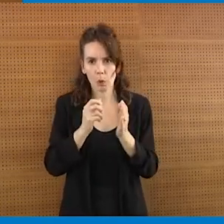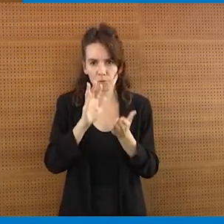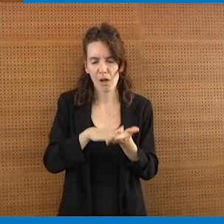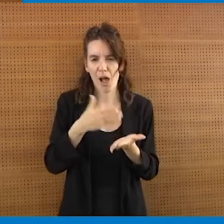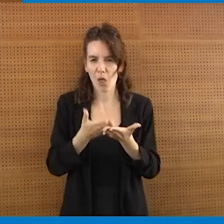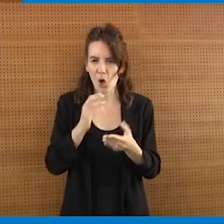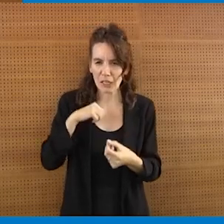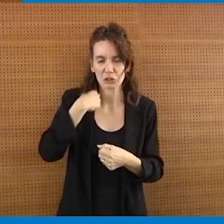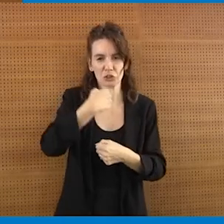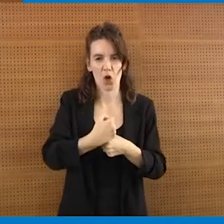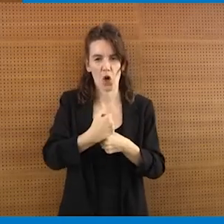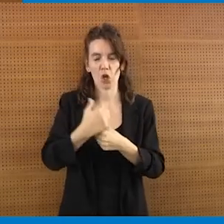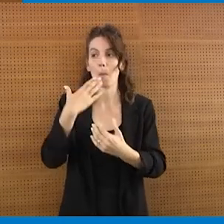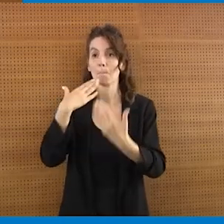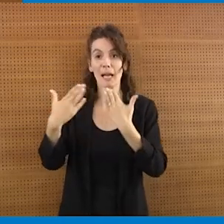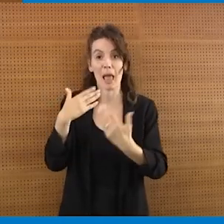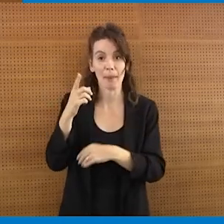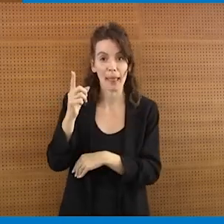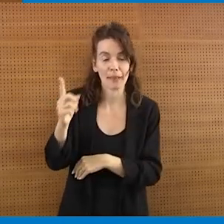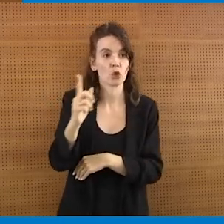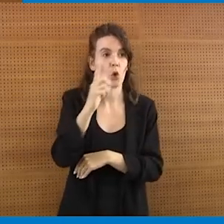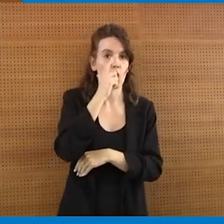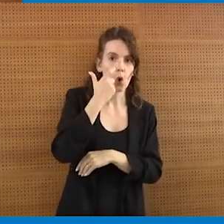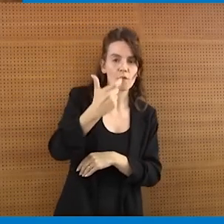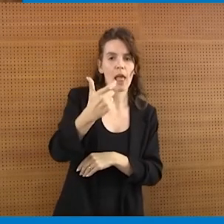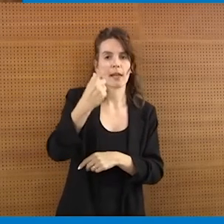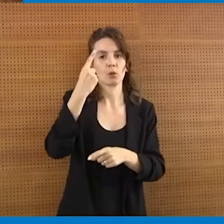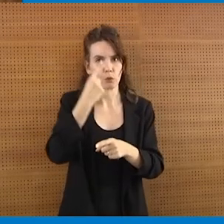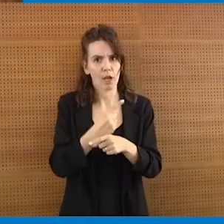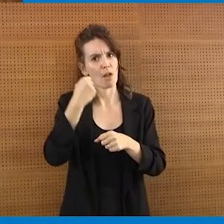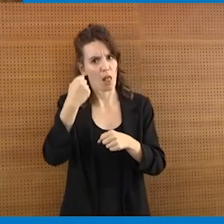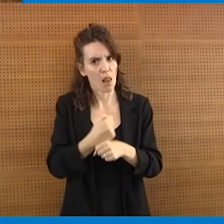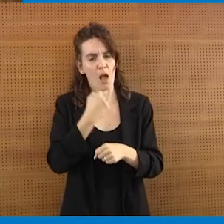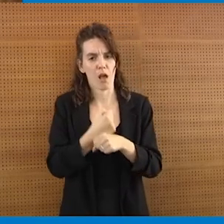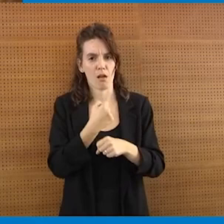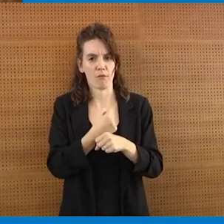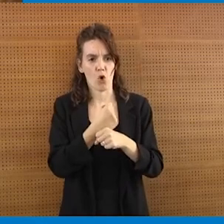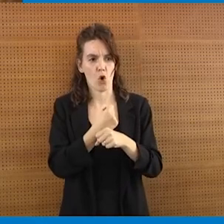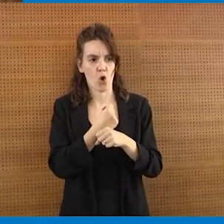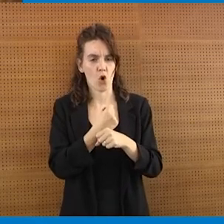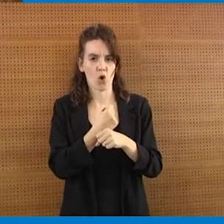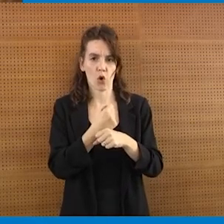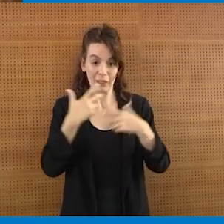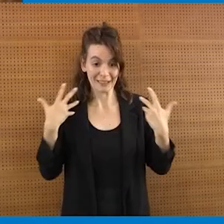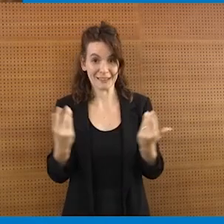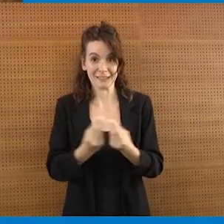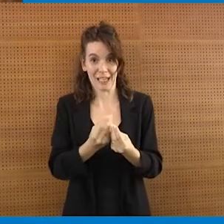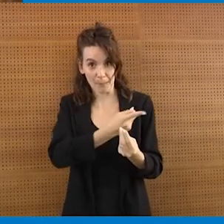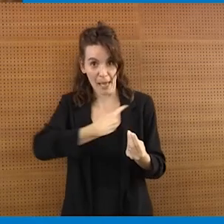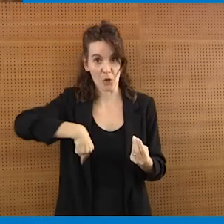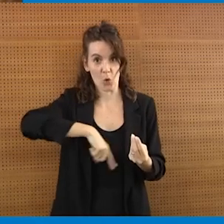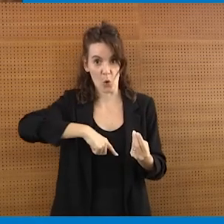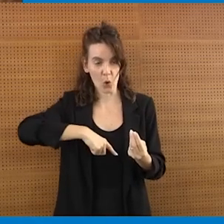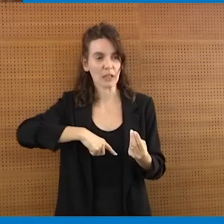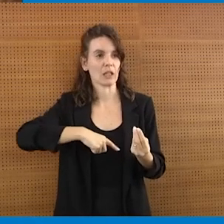Parlamento, Governo in testa per andare a rafforzare quel rapporto importante con noi corpi intermedi sociali,